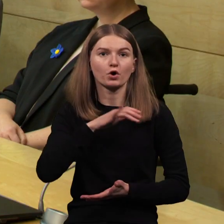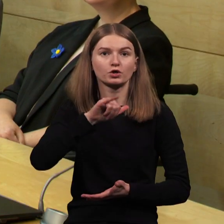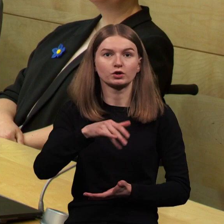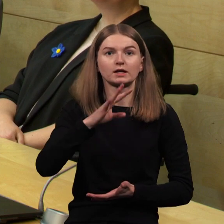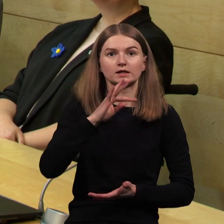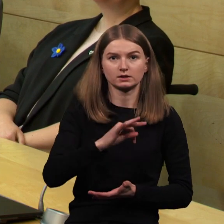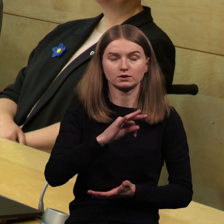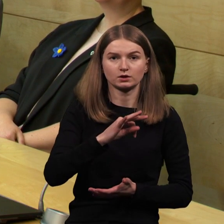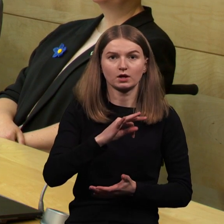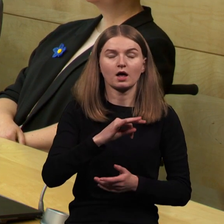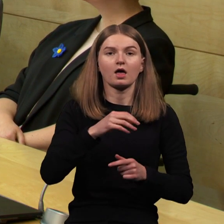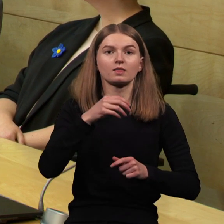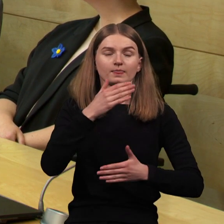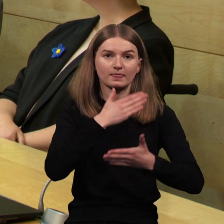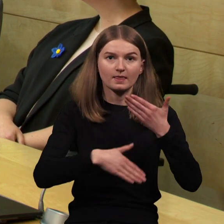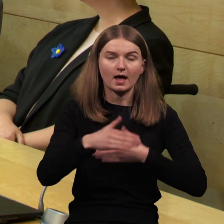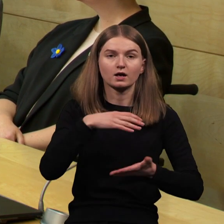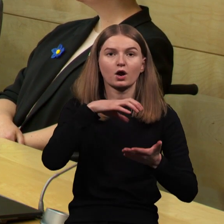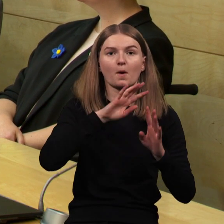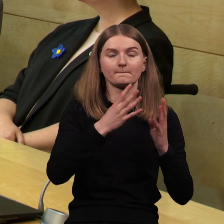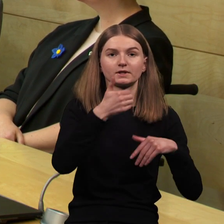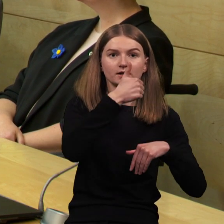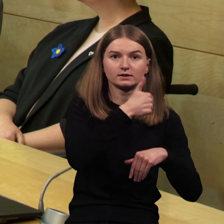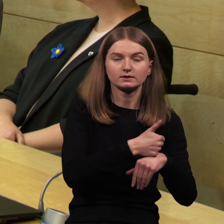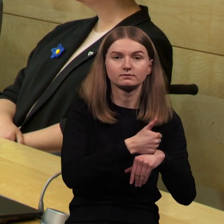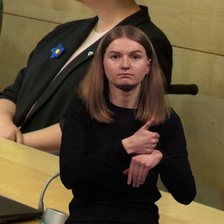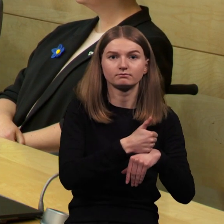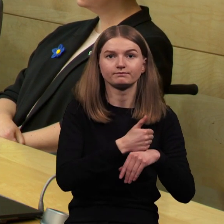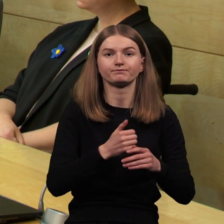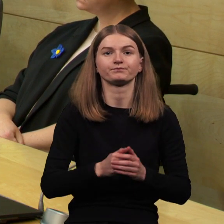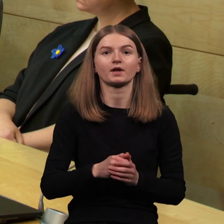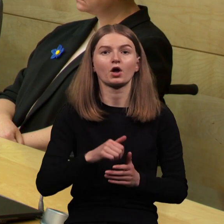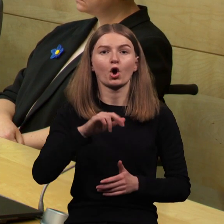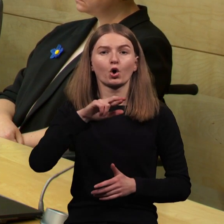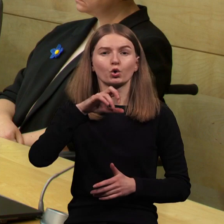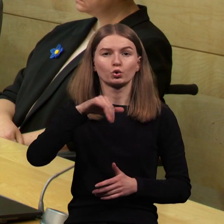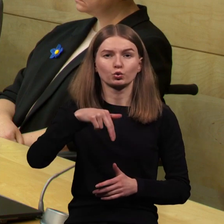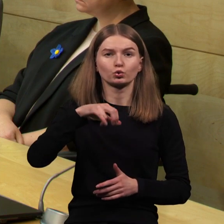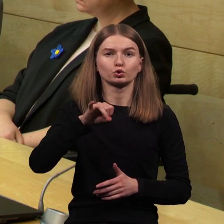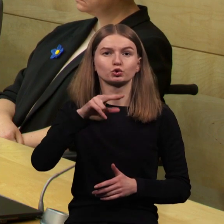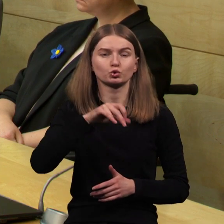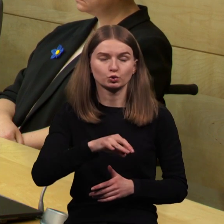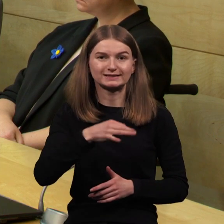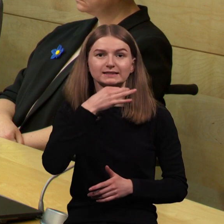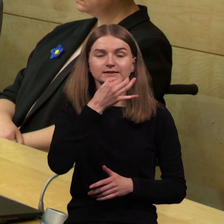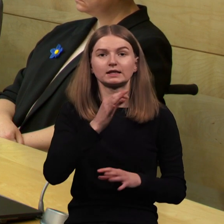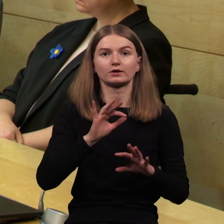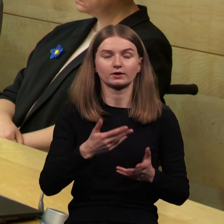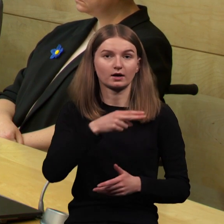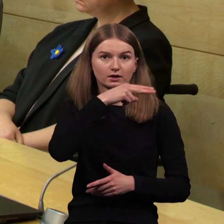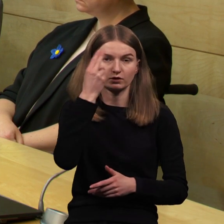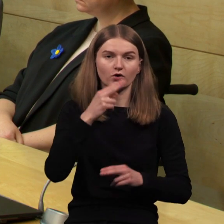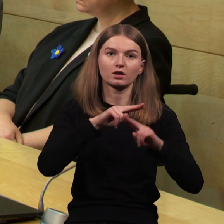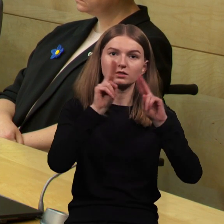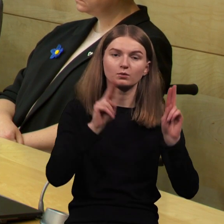žmonių su negale komiteto narys, ekspertas ir vicepirmininkas, daktaras Jonas Ruškus primena, Lietuva tiek tarptautinių,